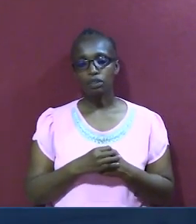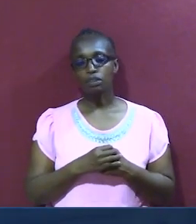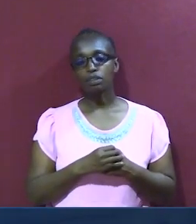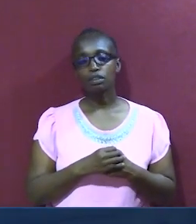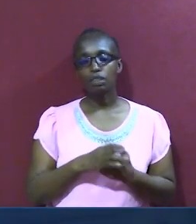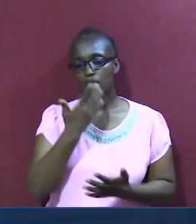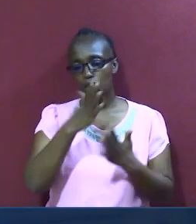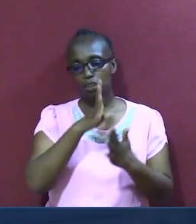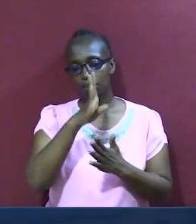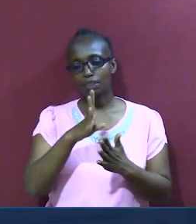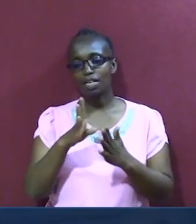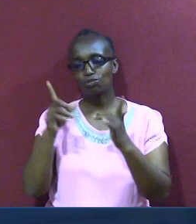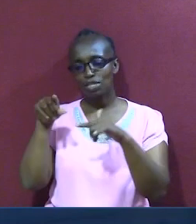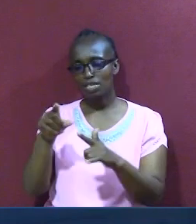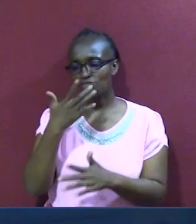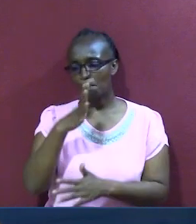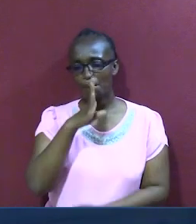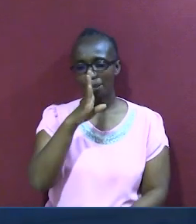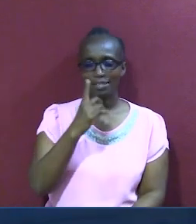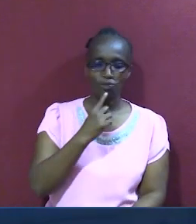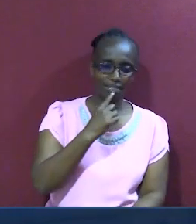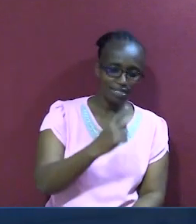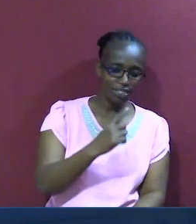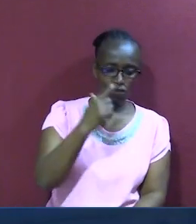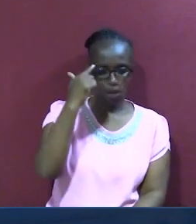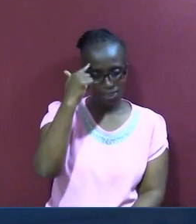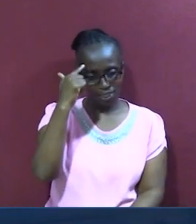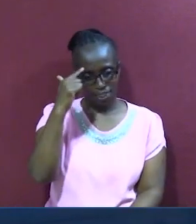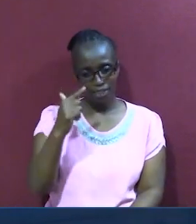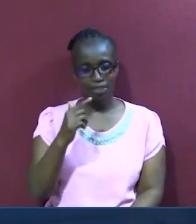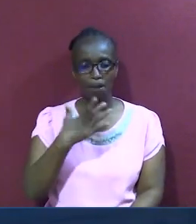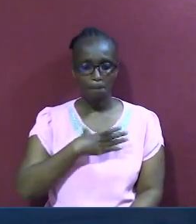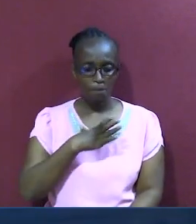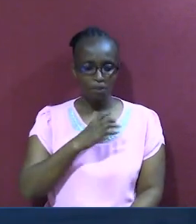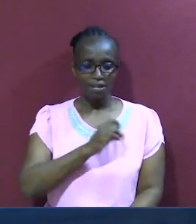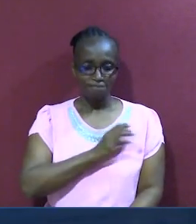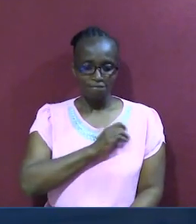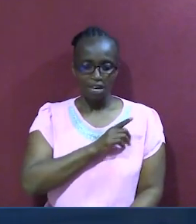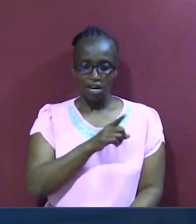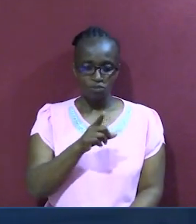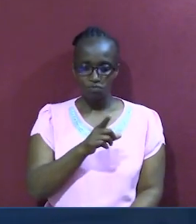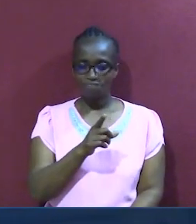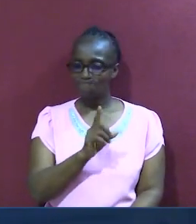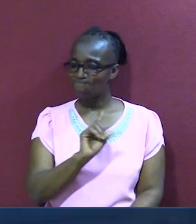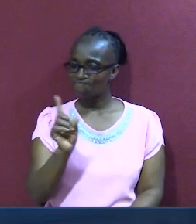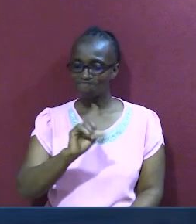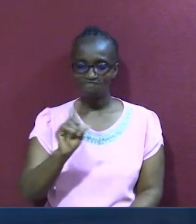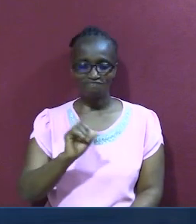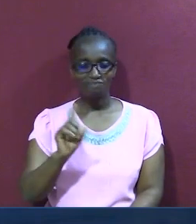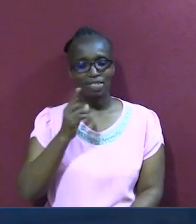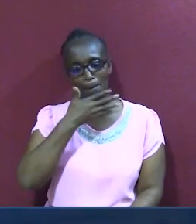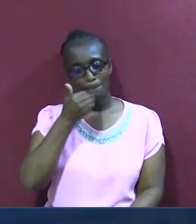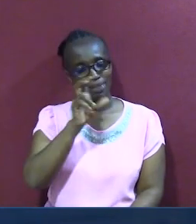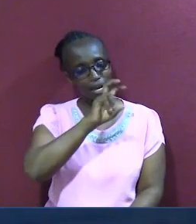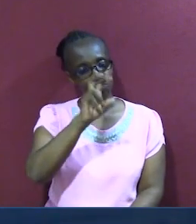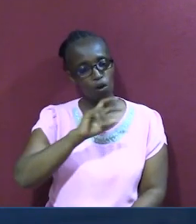kifua, na kuona ya kwamba, ni kama unaongo pwa, apana, tafuta amani, na kila